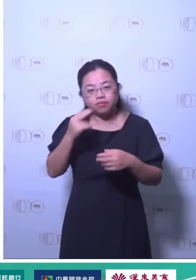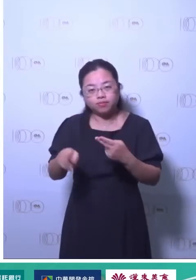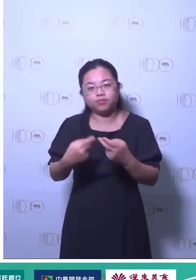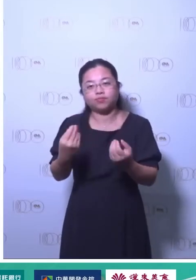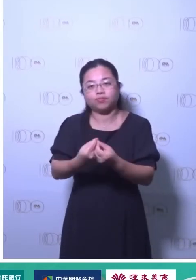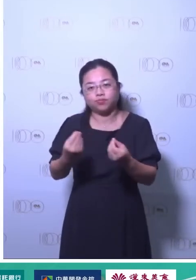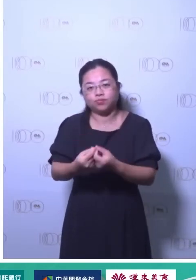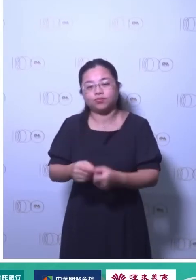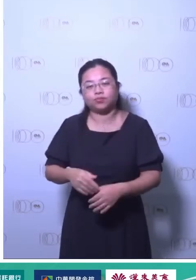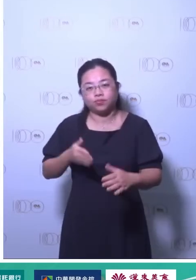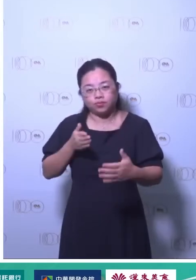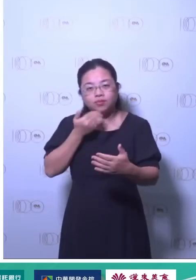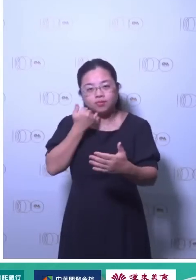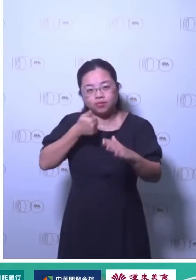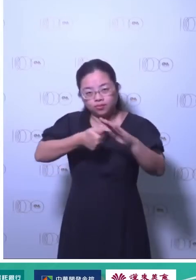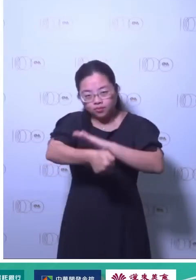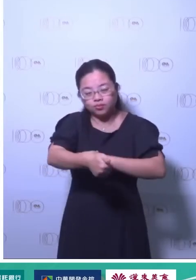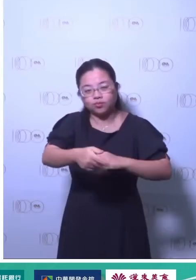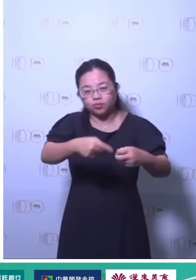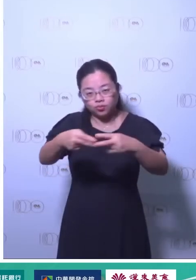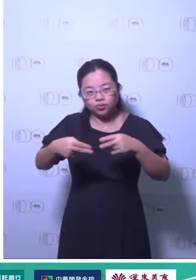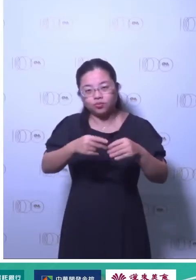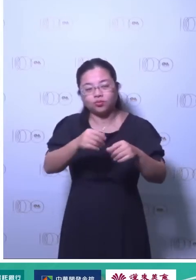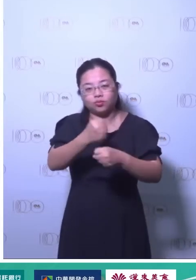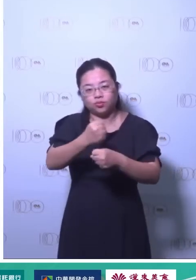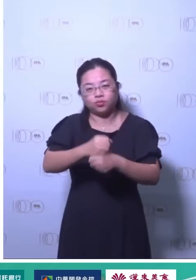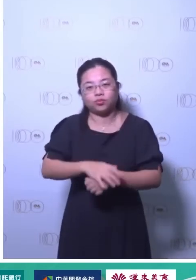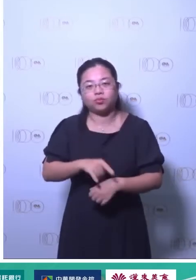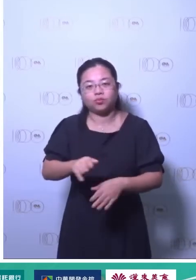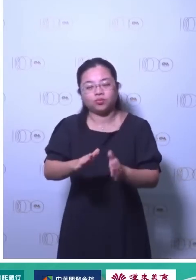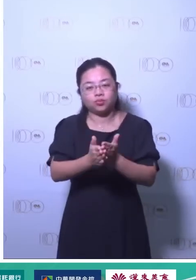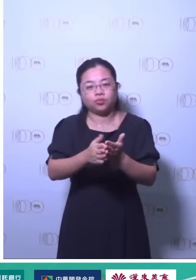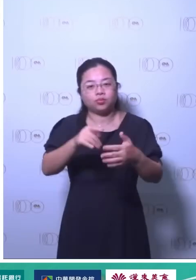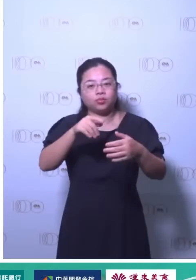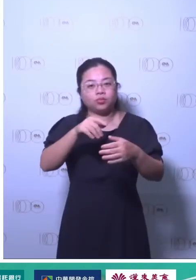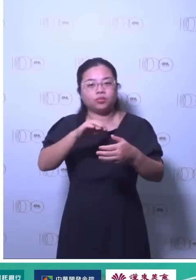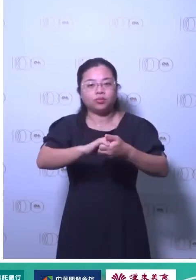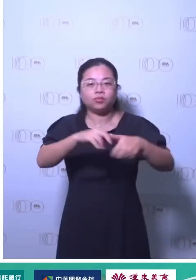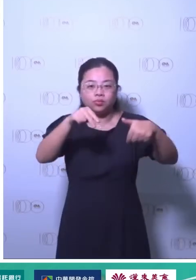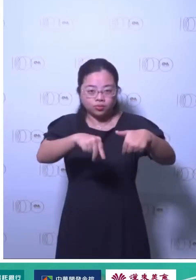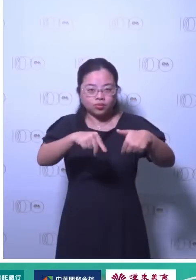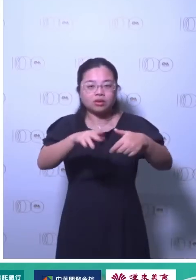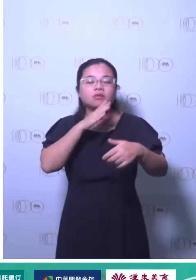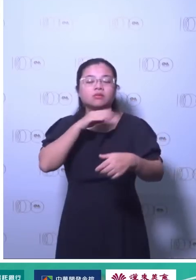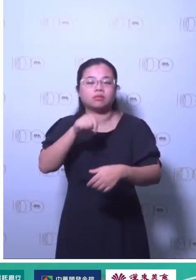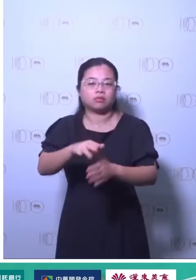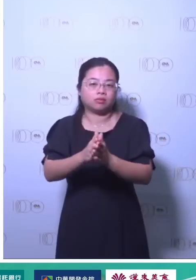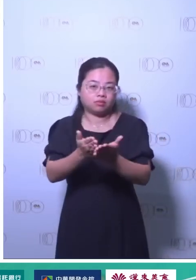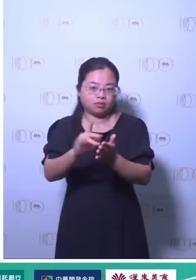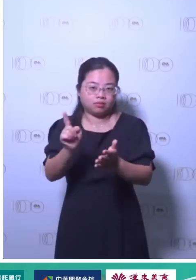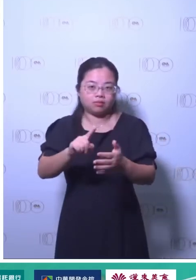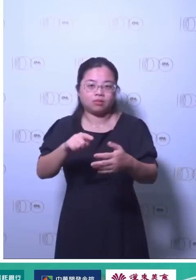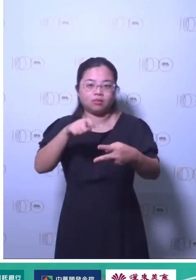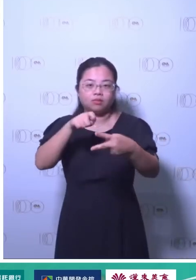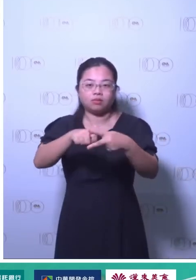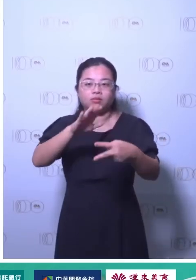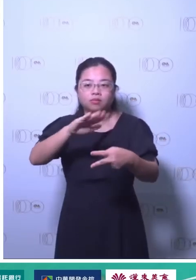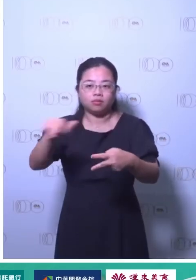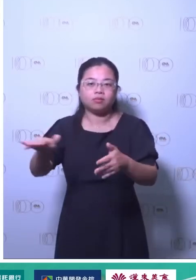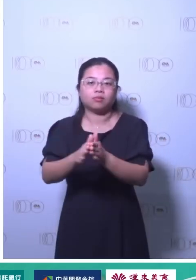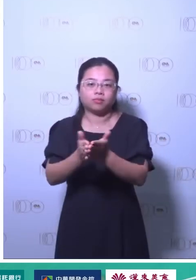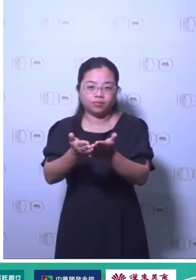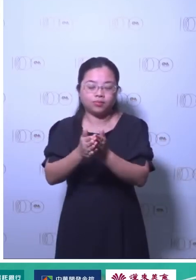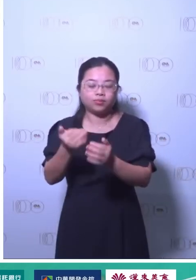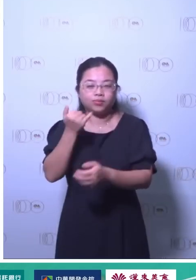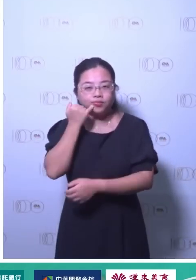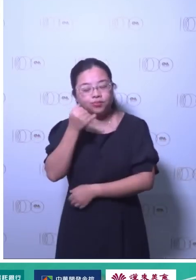当然也有介绍碳教所碳教所的运作让大家明白说如果你想要用这个工具在转型的过程你需要这个工具的时候你可以